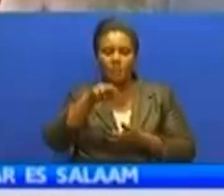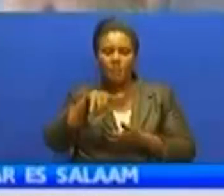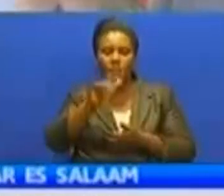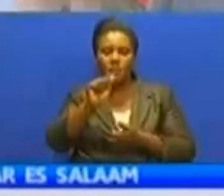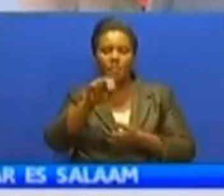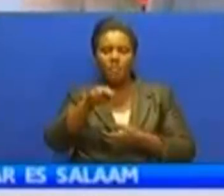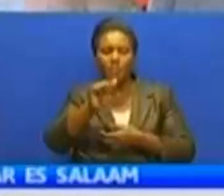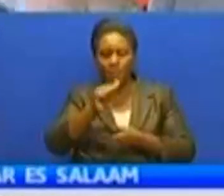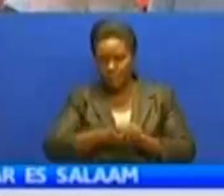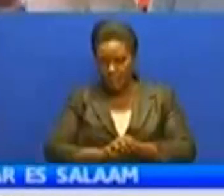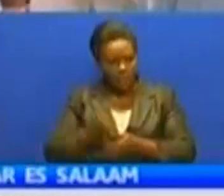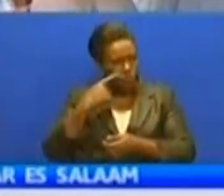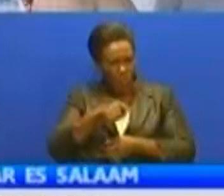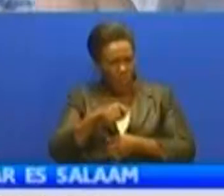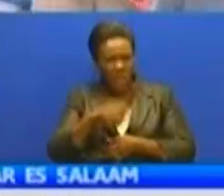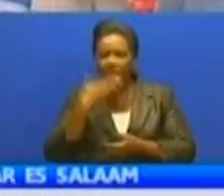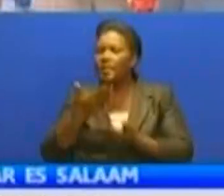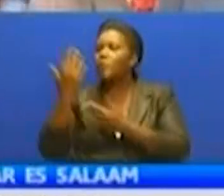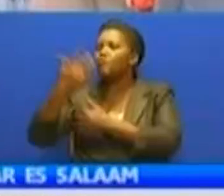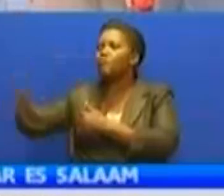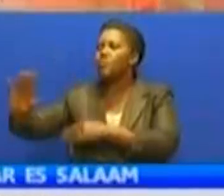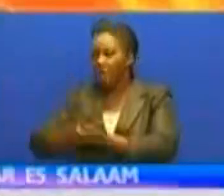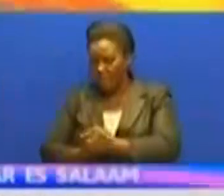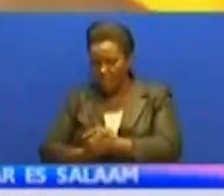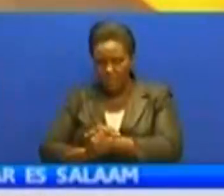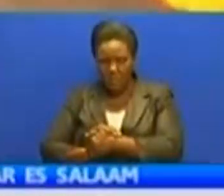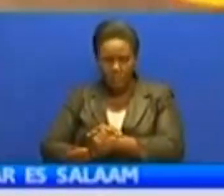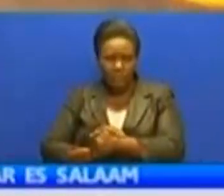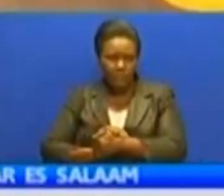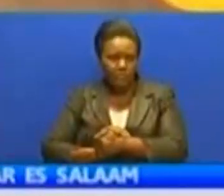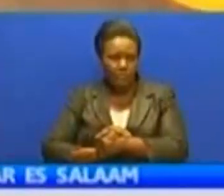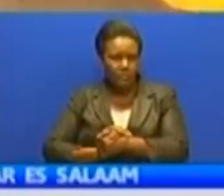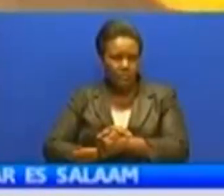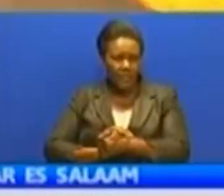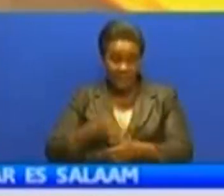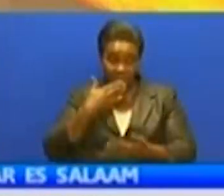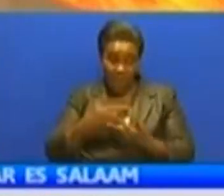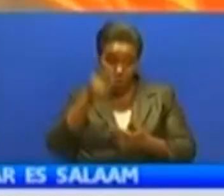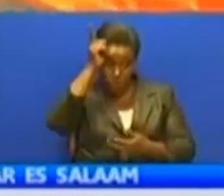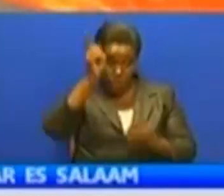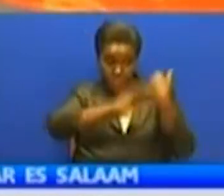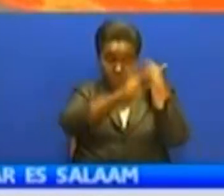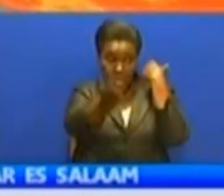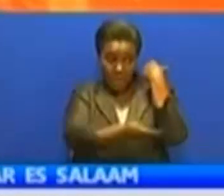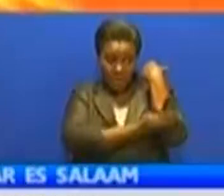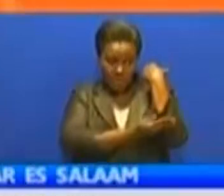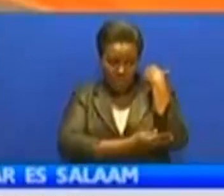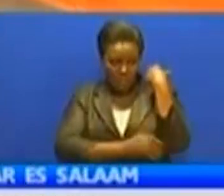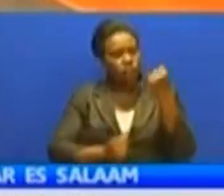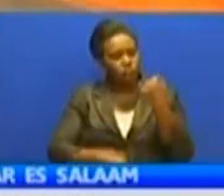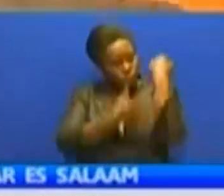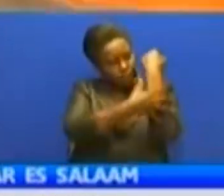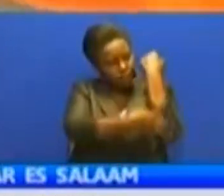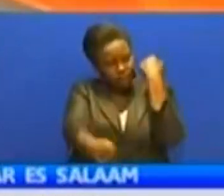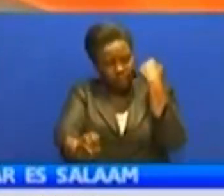baadhi ya watu kukosa imani, wanawauzibi na damu ili watumie kwa matumizi ya chakula. Kombe ya ndani ya mbubu, mtoto, yani mtoto wake ule,